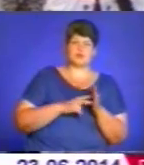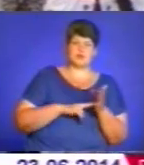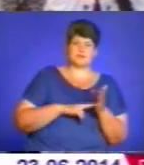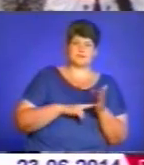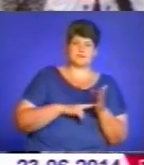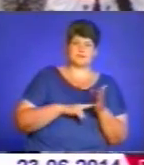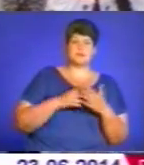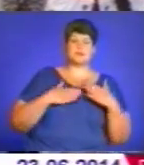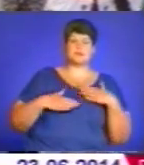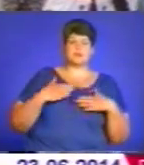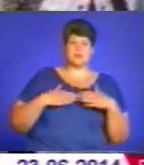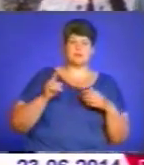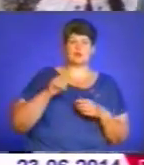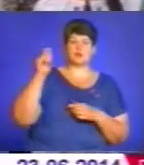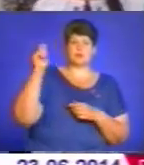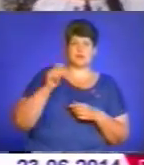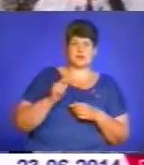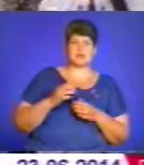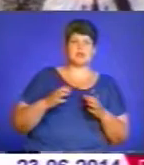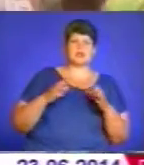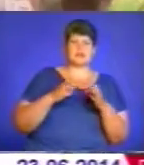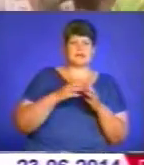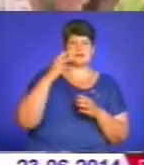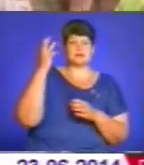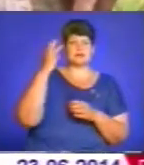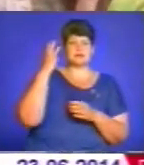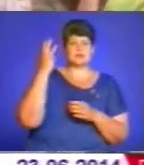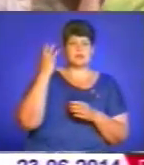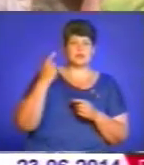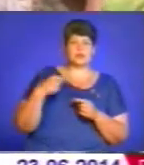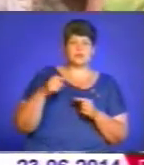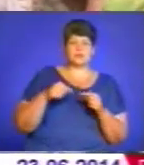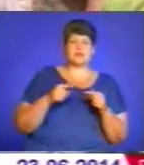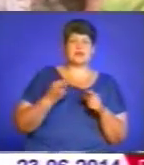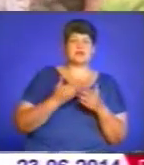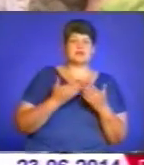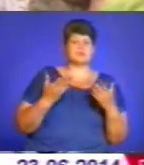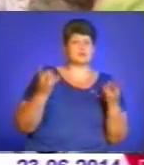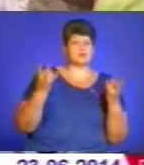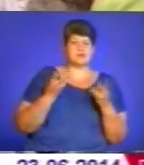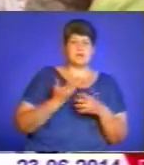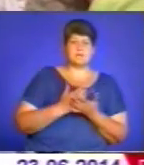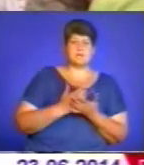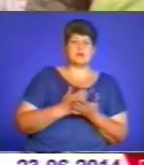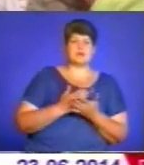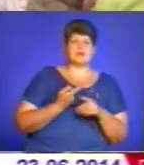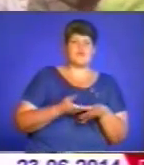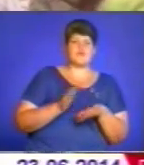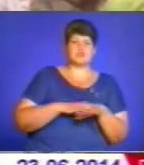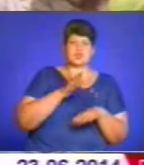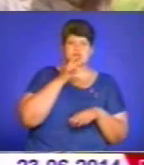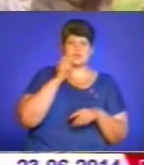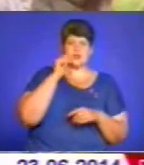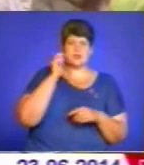Мені приємно, що приїхала колекція з Хмельниччини. Така виставка зараз дуже необхідна. Ми маємо дуже важкий час для України, час